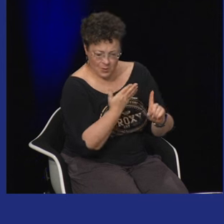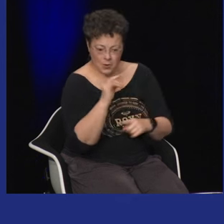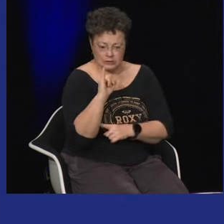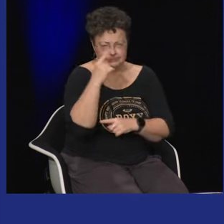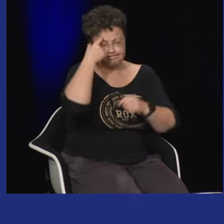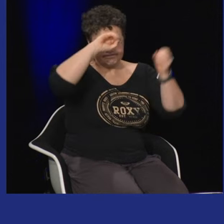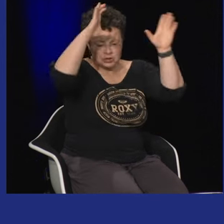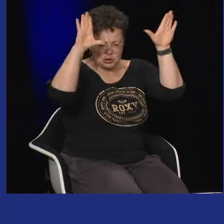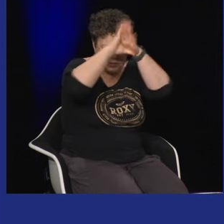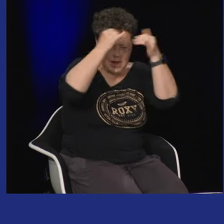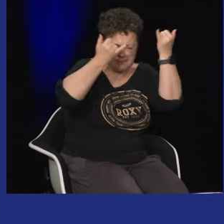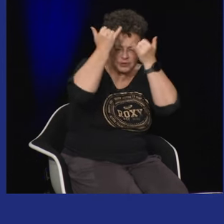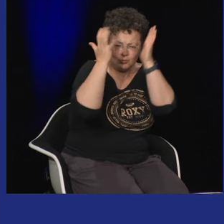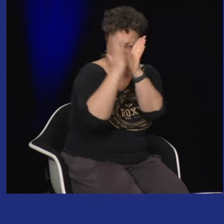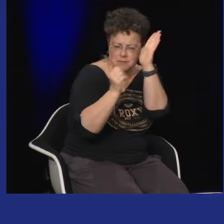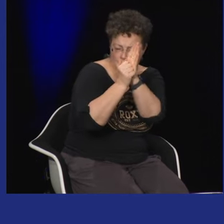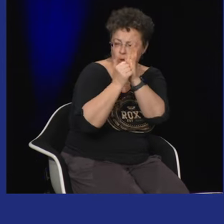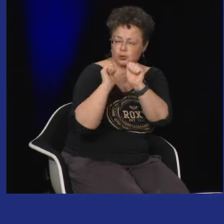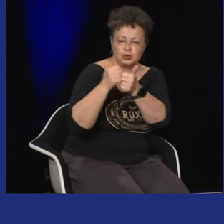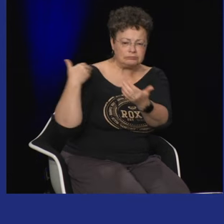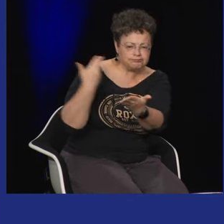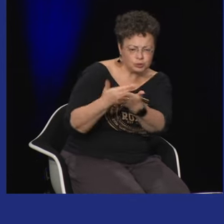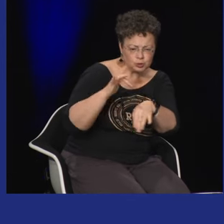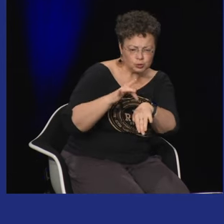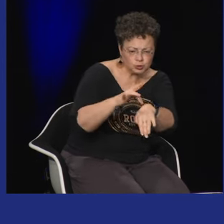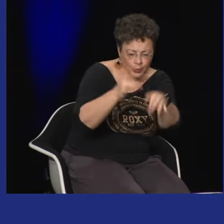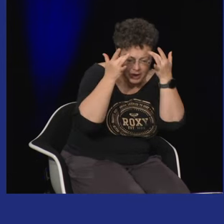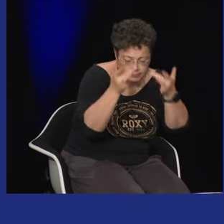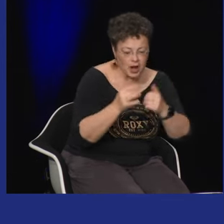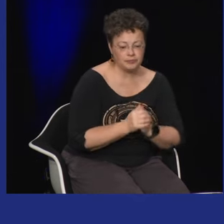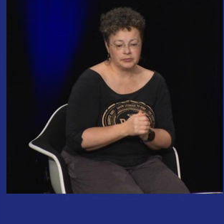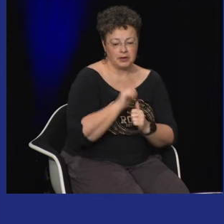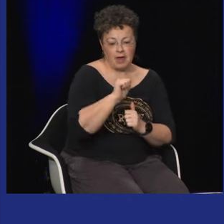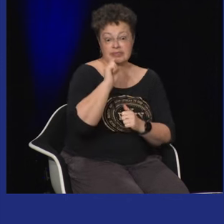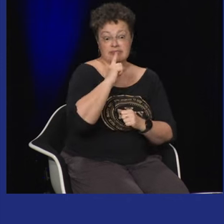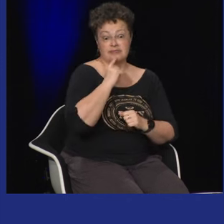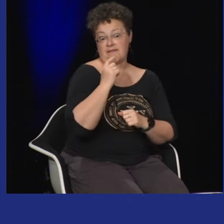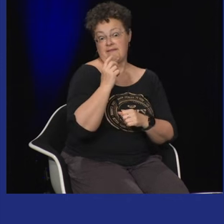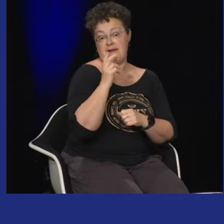i imagination symbolique et